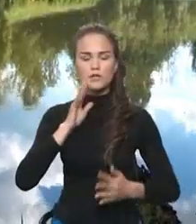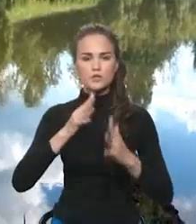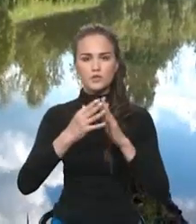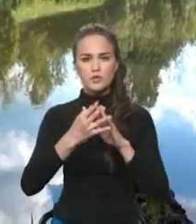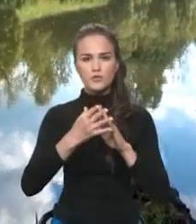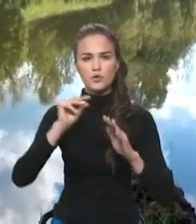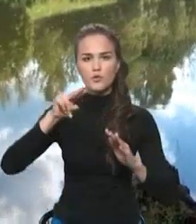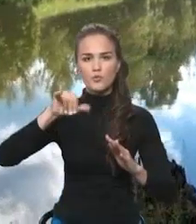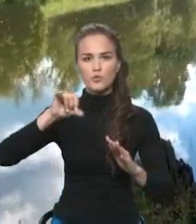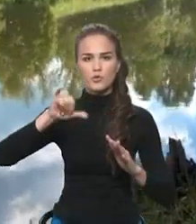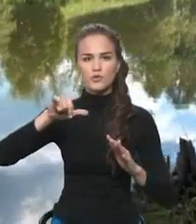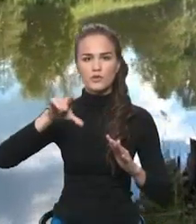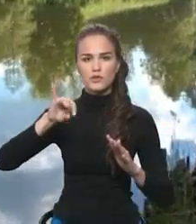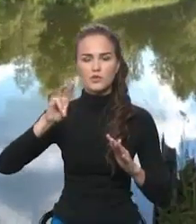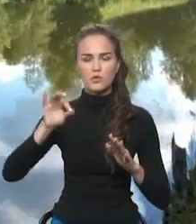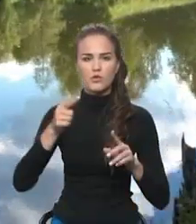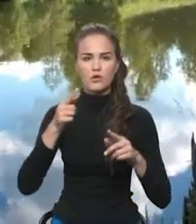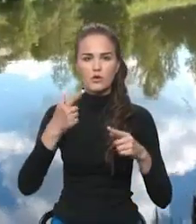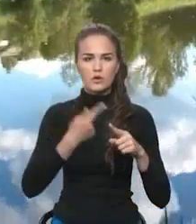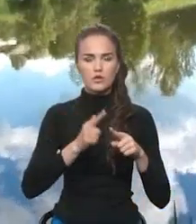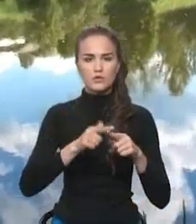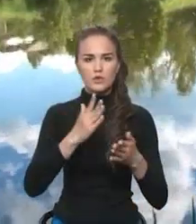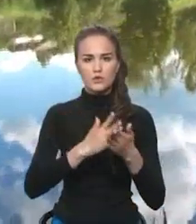Пунгину, которая уже находится на другом берегу пруда